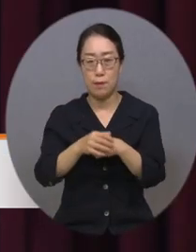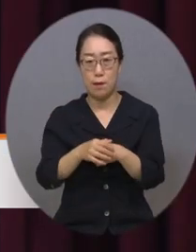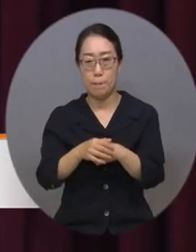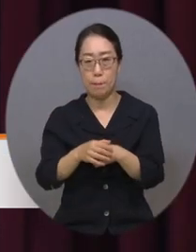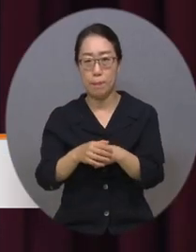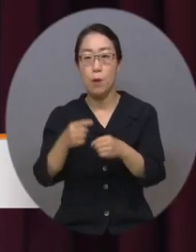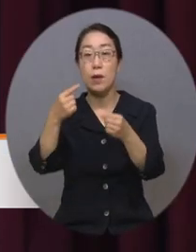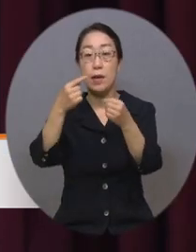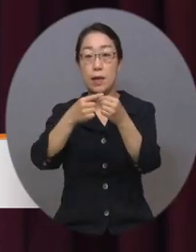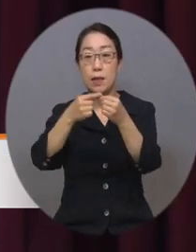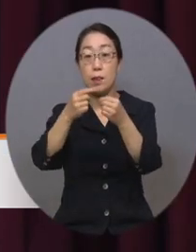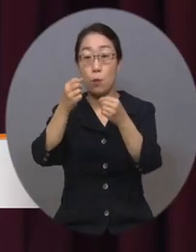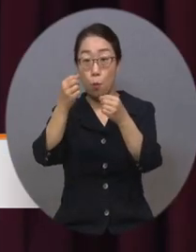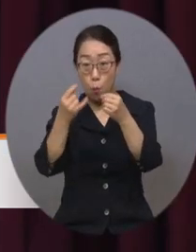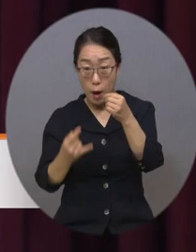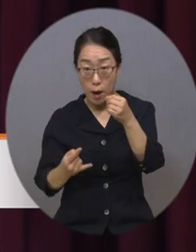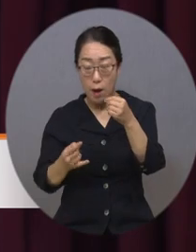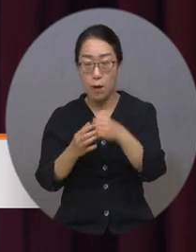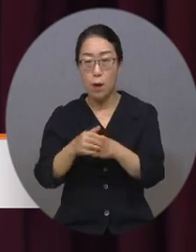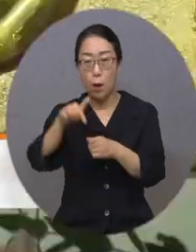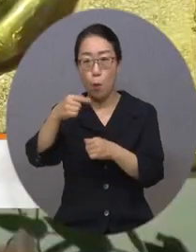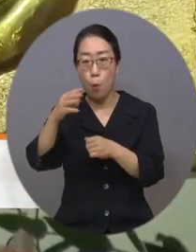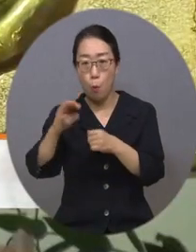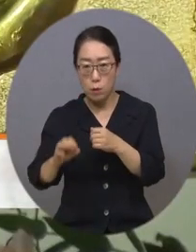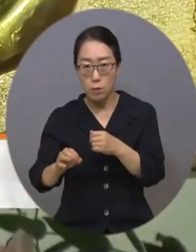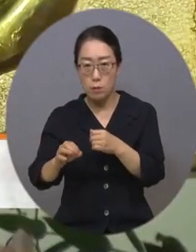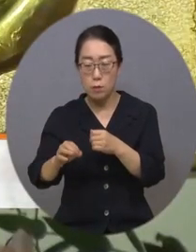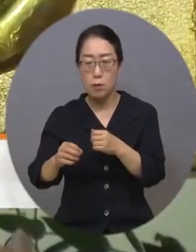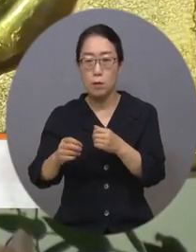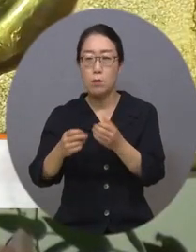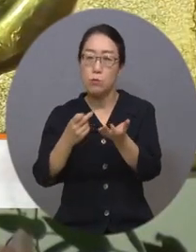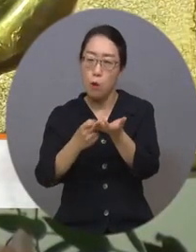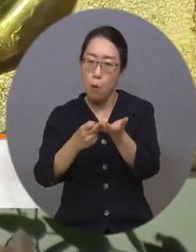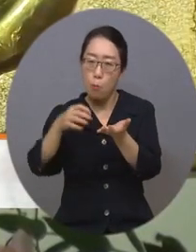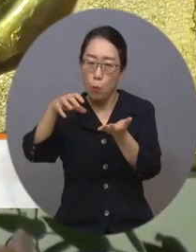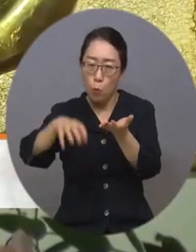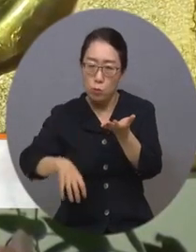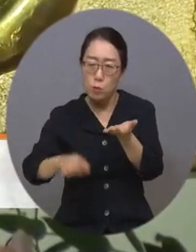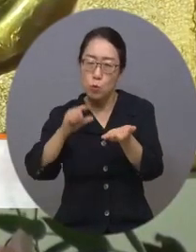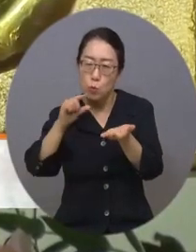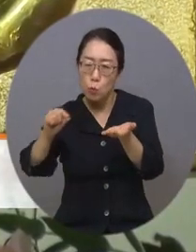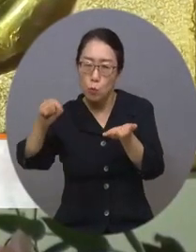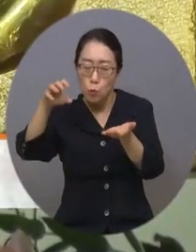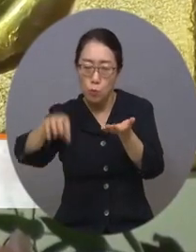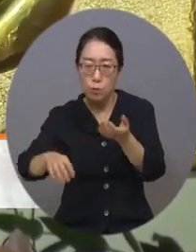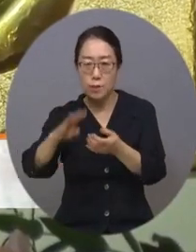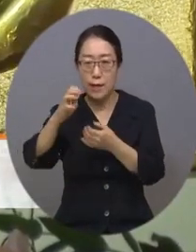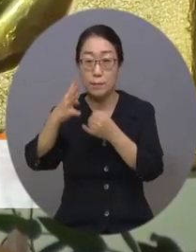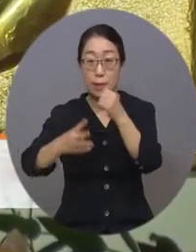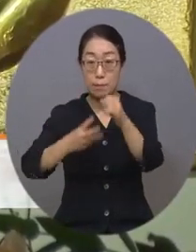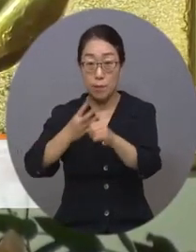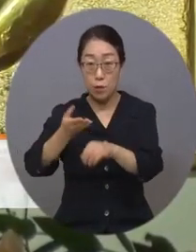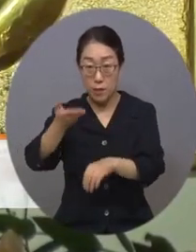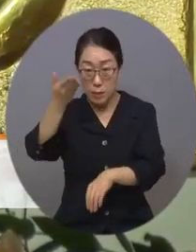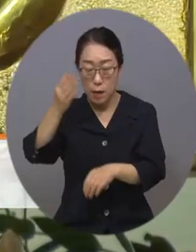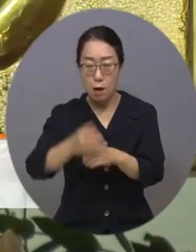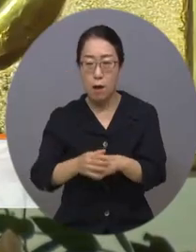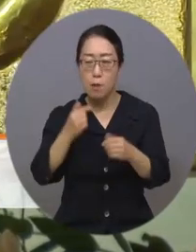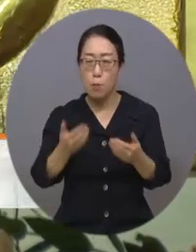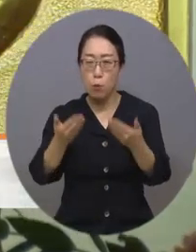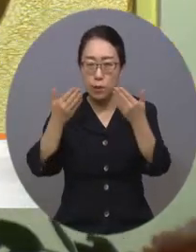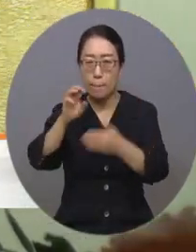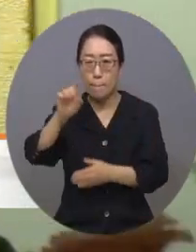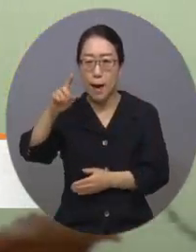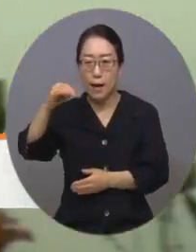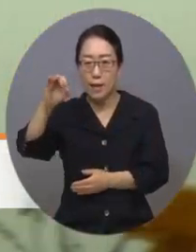첫 회를 맞는 봉사대상은 고흥 소록도에서 한세는을 위해 43년 이상 봉사한 마리안르 마가렛의